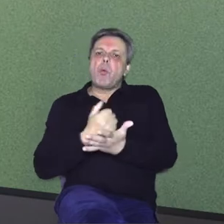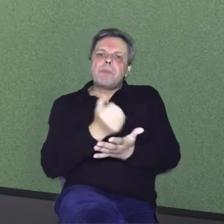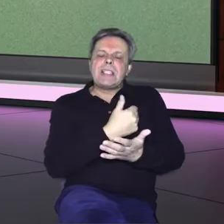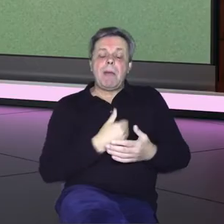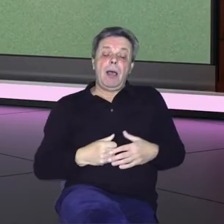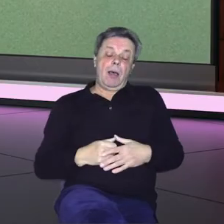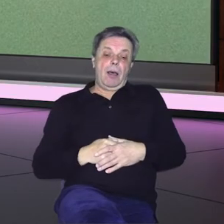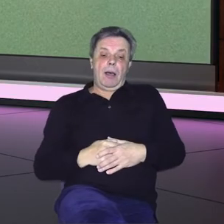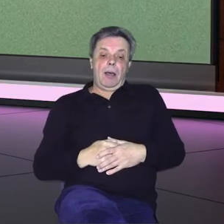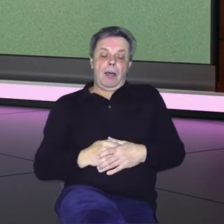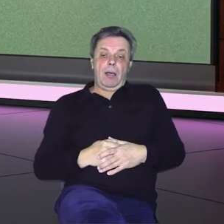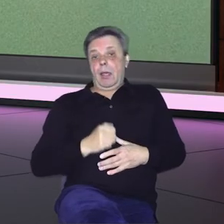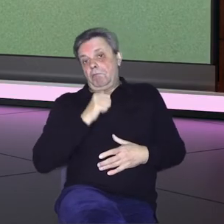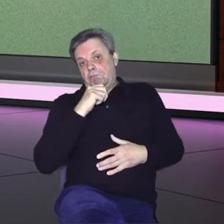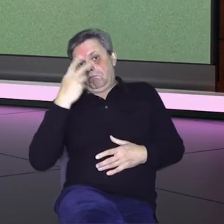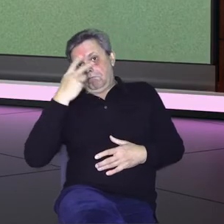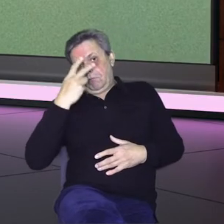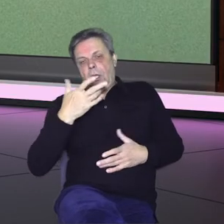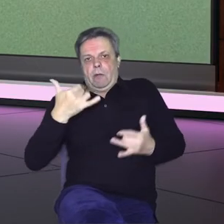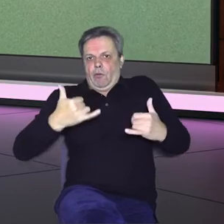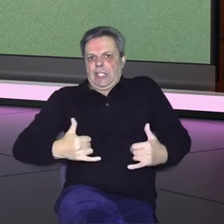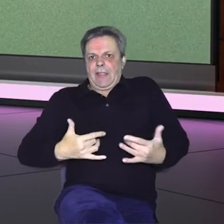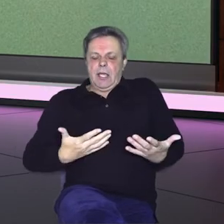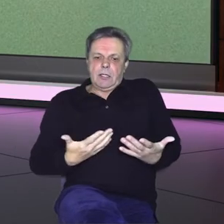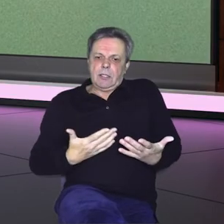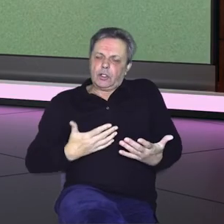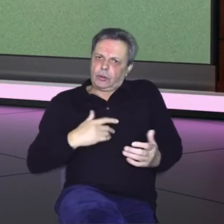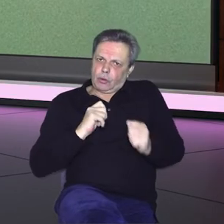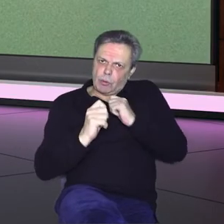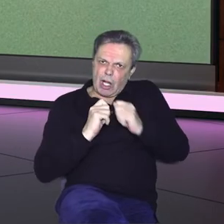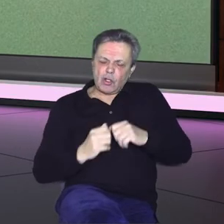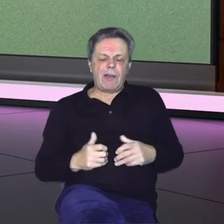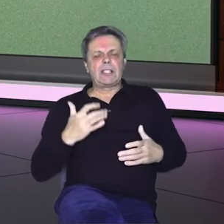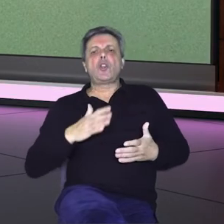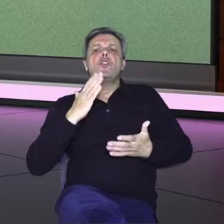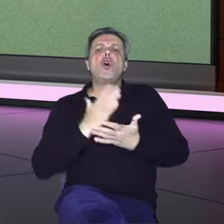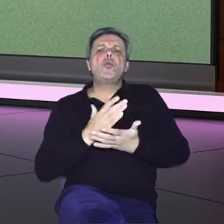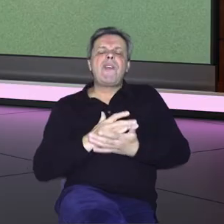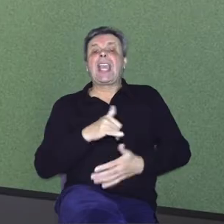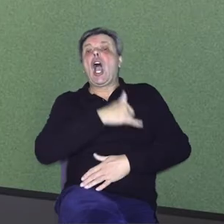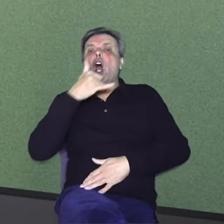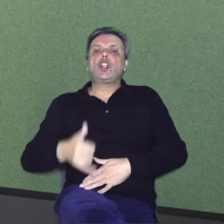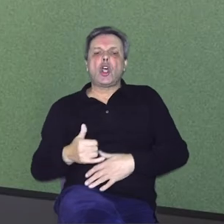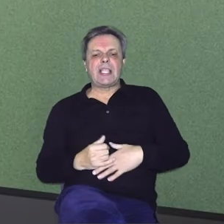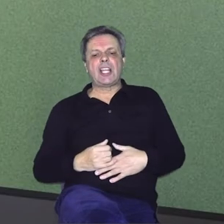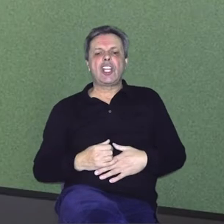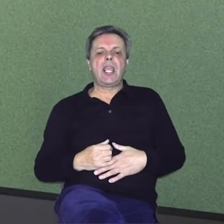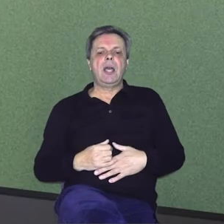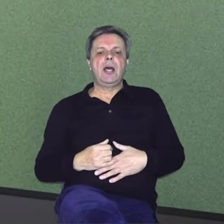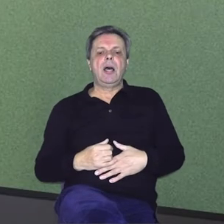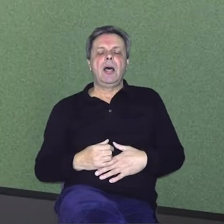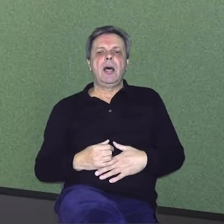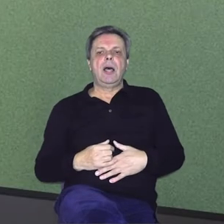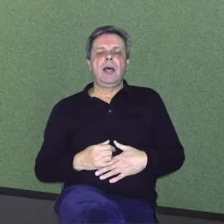uzpisima. I ovo što ćemo sada pričati, to su još uvijek dosadašnji, a to je